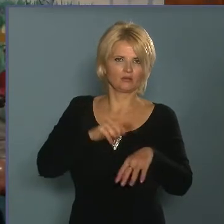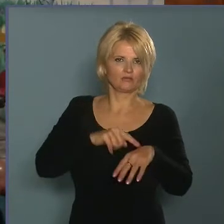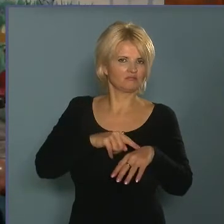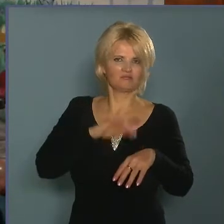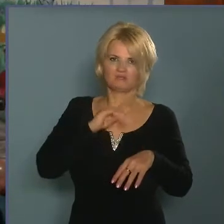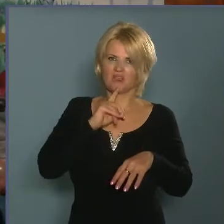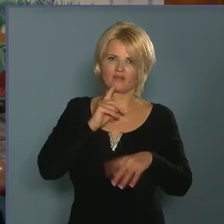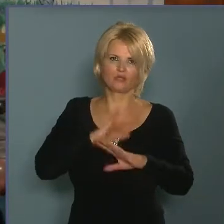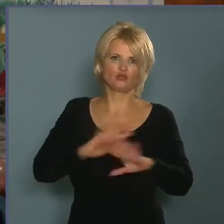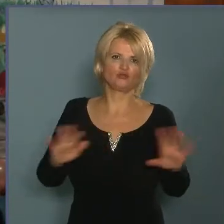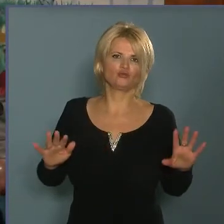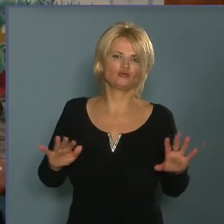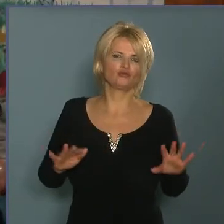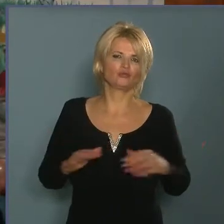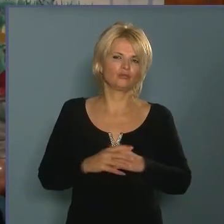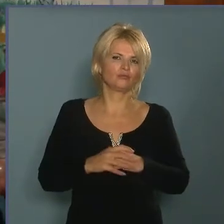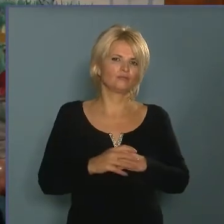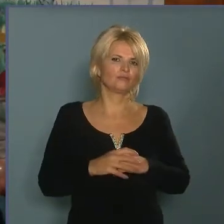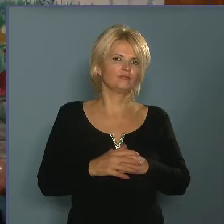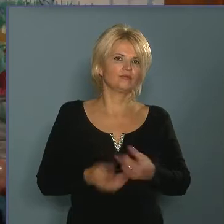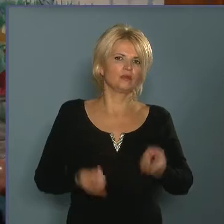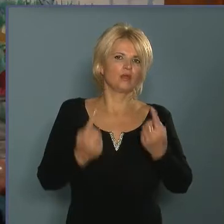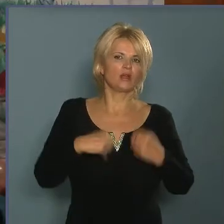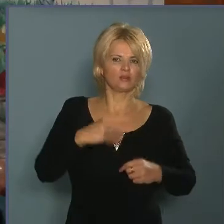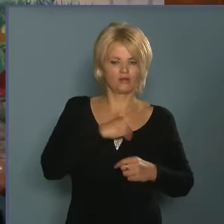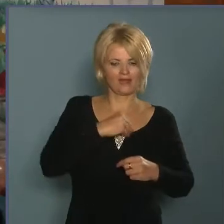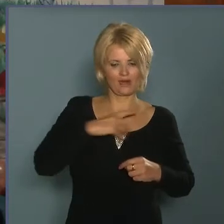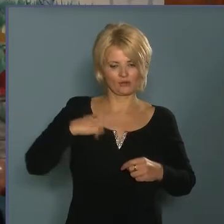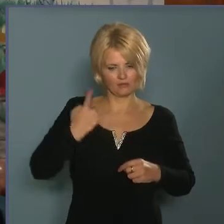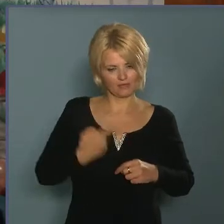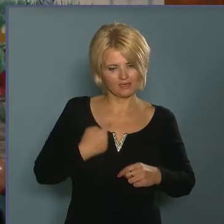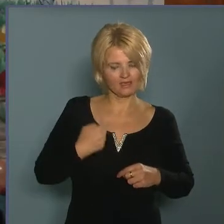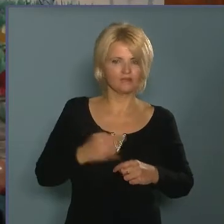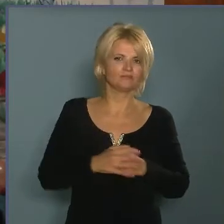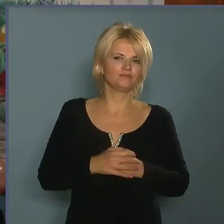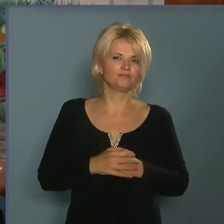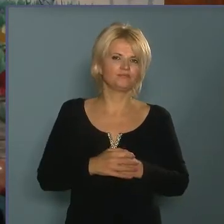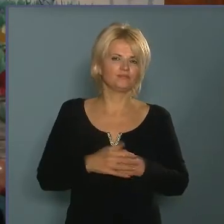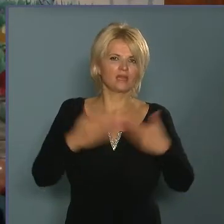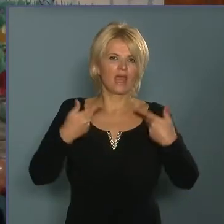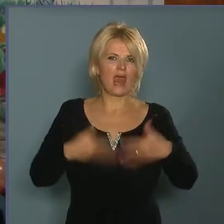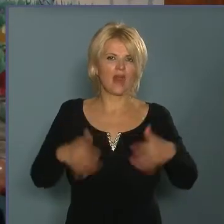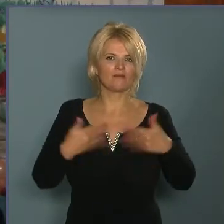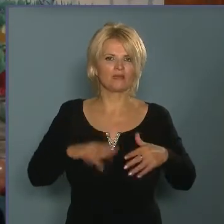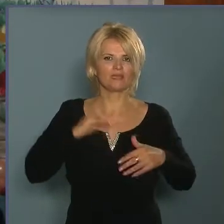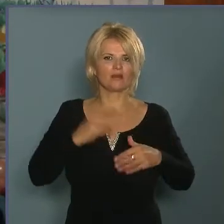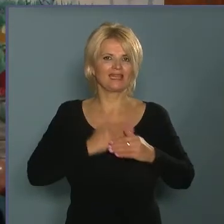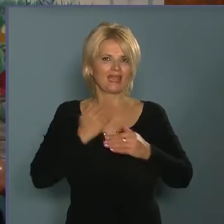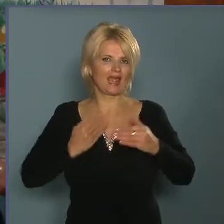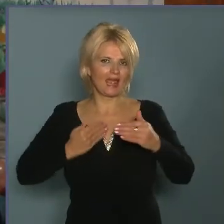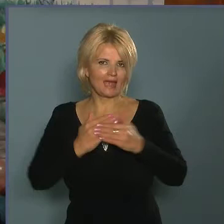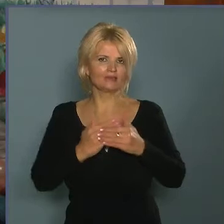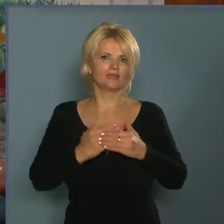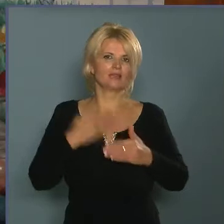megteremtik maguknak. Tehát igazából attól félünk mi könyvtárosok, hogy azokat fogjuk szépen lassan elveszíteni, akik eddig is szerettek